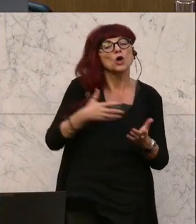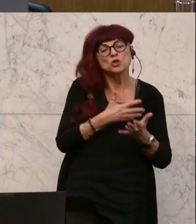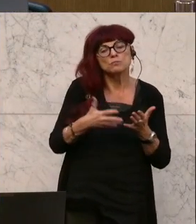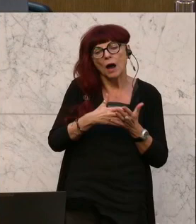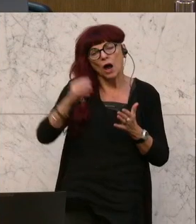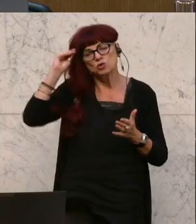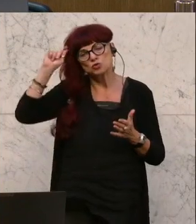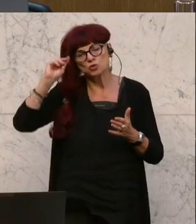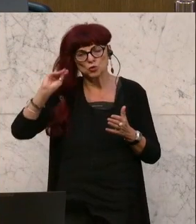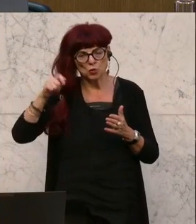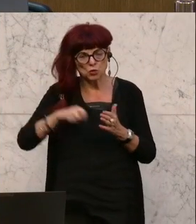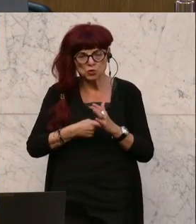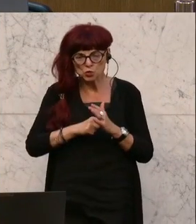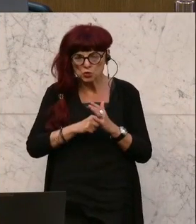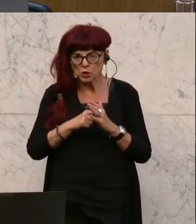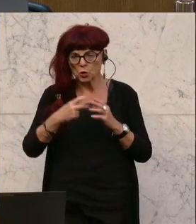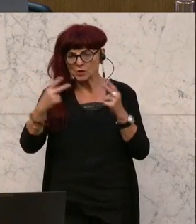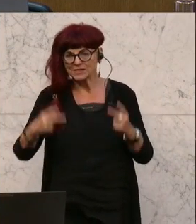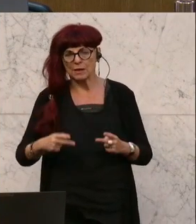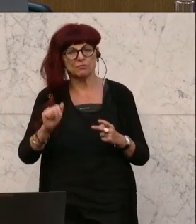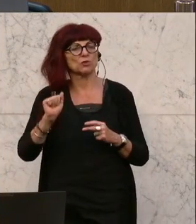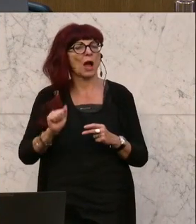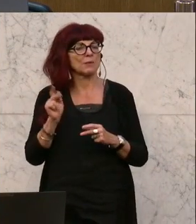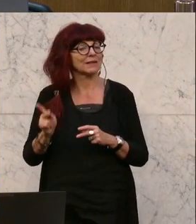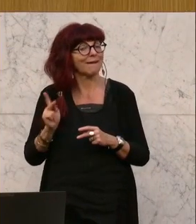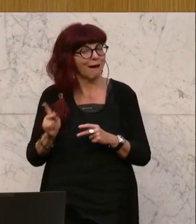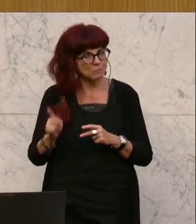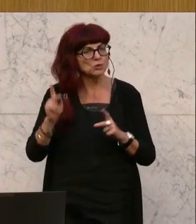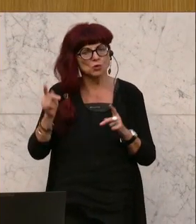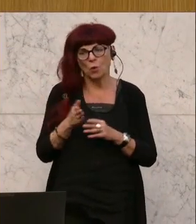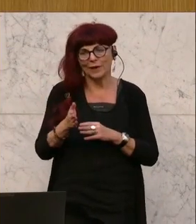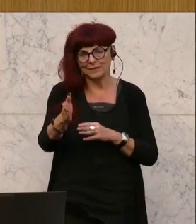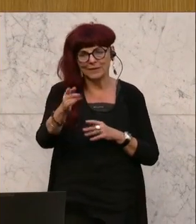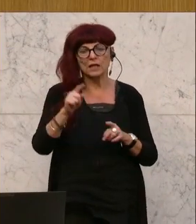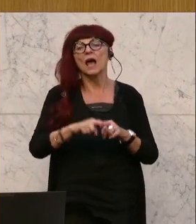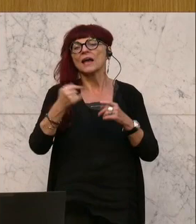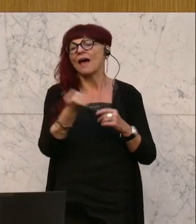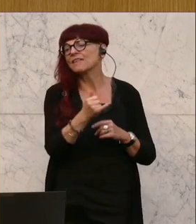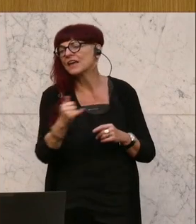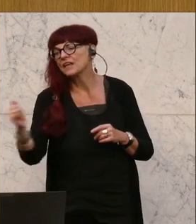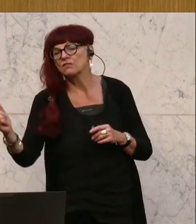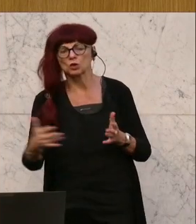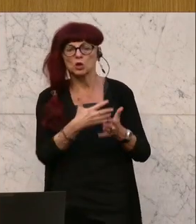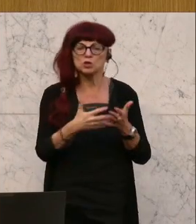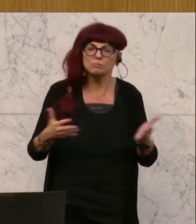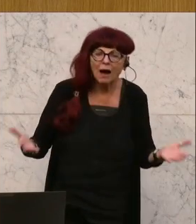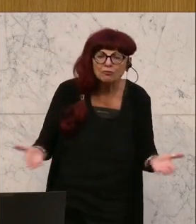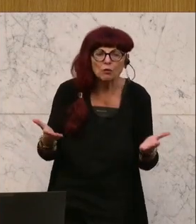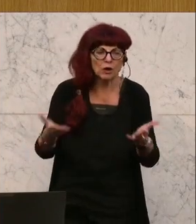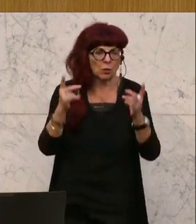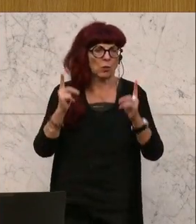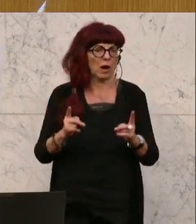orientieren, um langfristige und individuelle und inklusive Sprachförderung zu ermöglichen. Wenn man dem Antrag nicht zustimmt, vielleicht kann man ja dem zustimmen. Dankeschön.